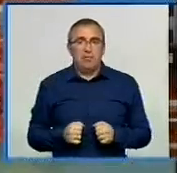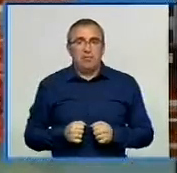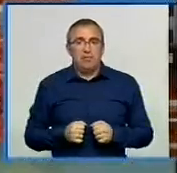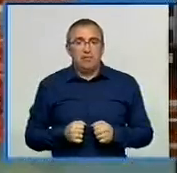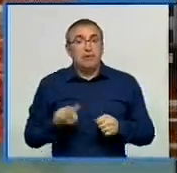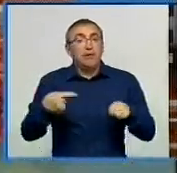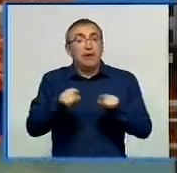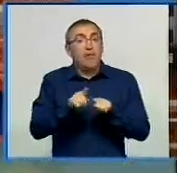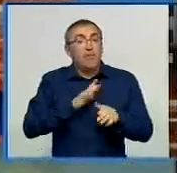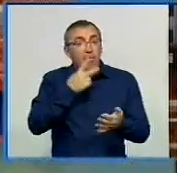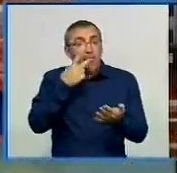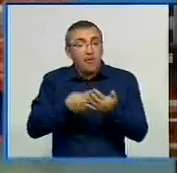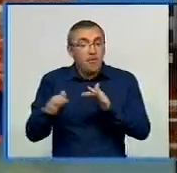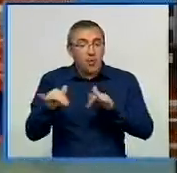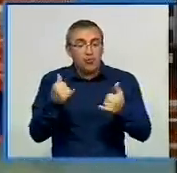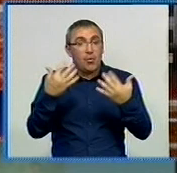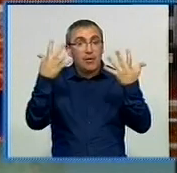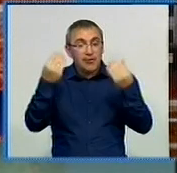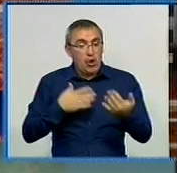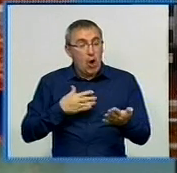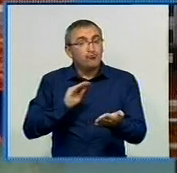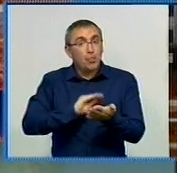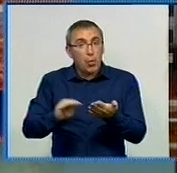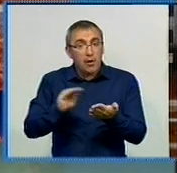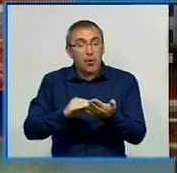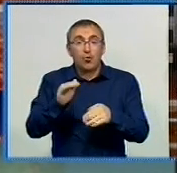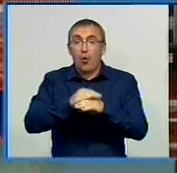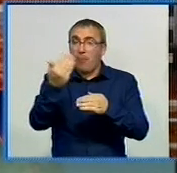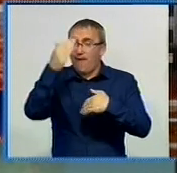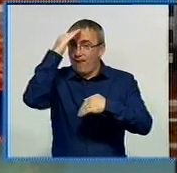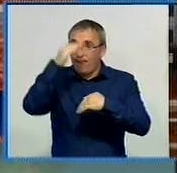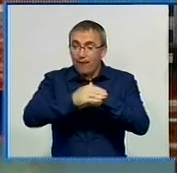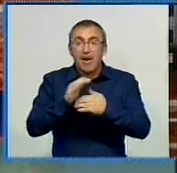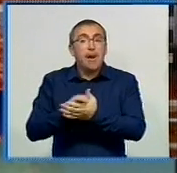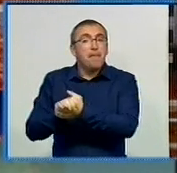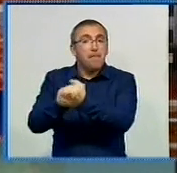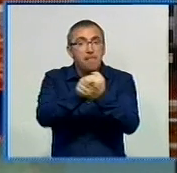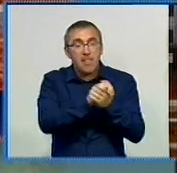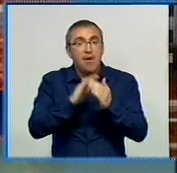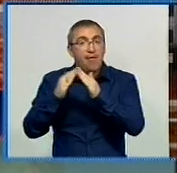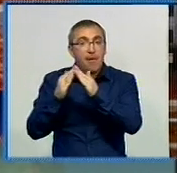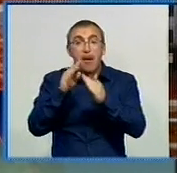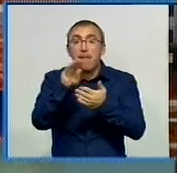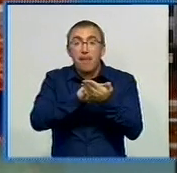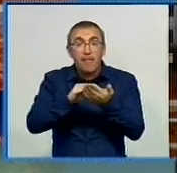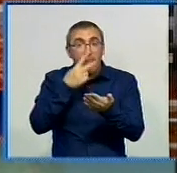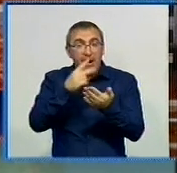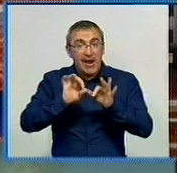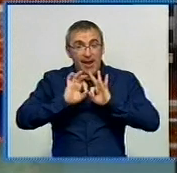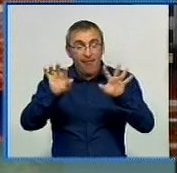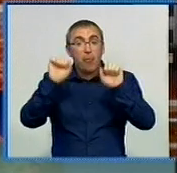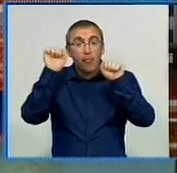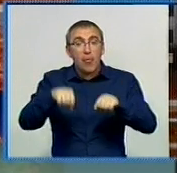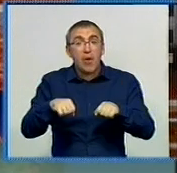Такими побачили події цього дня наші журналісти. Доброго вам вечора та миру в оселях. Переглянути інформаційний випуск можна